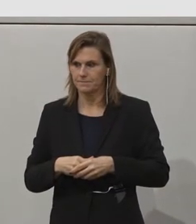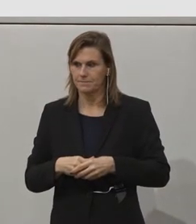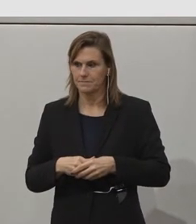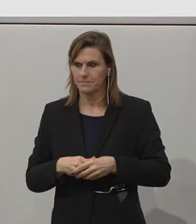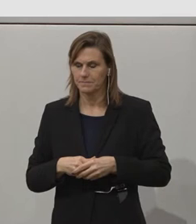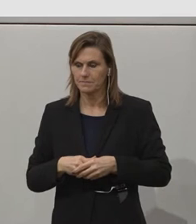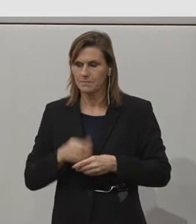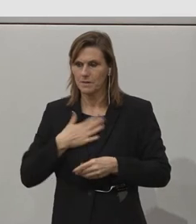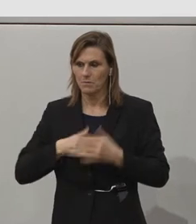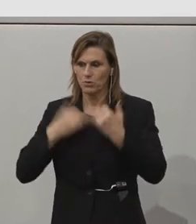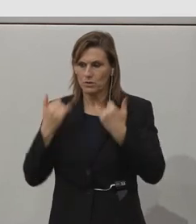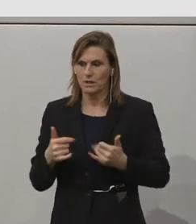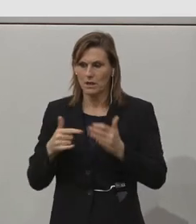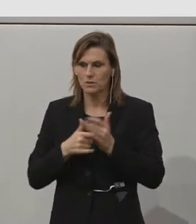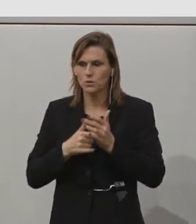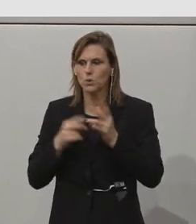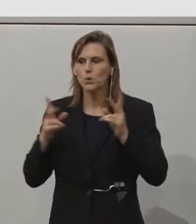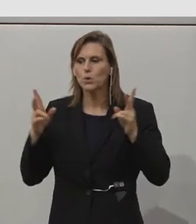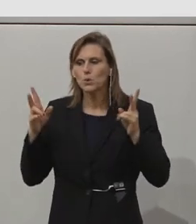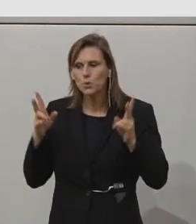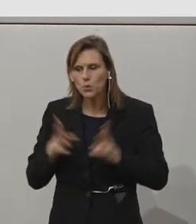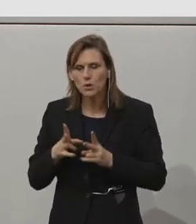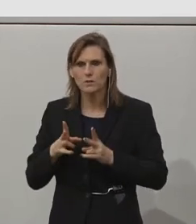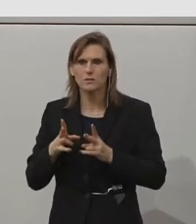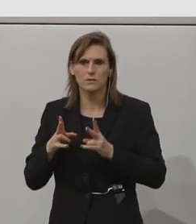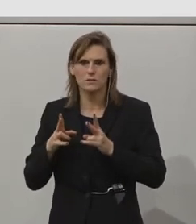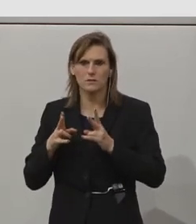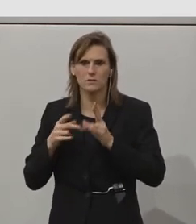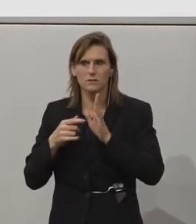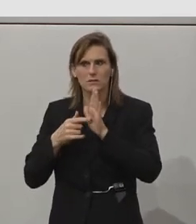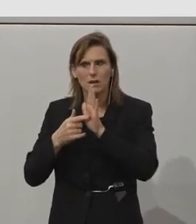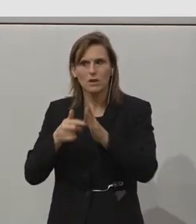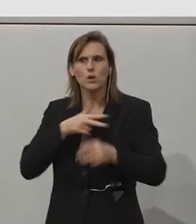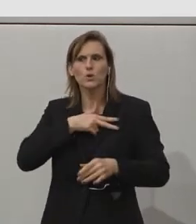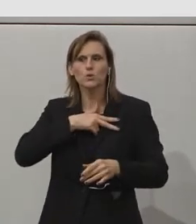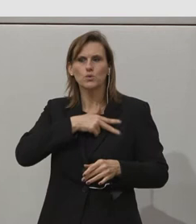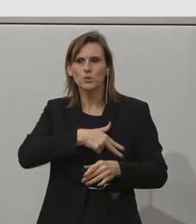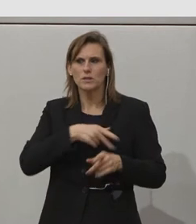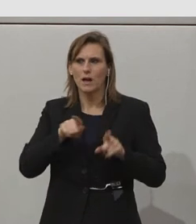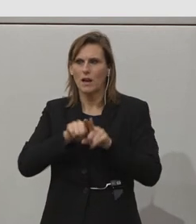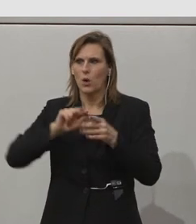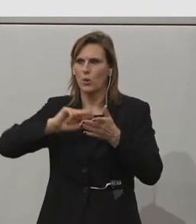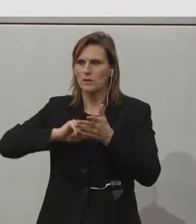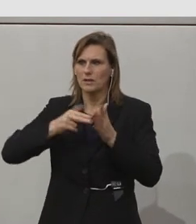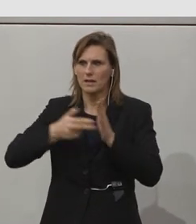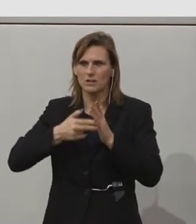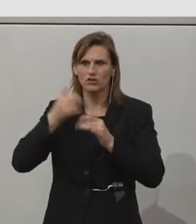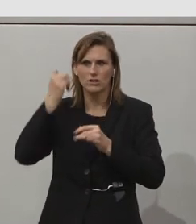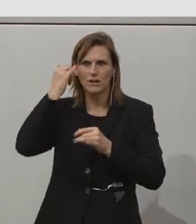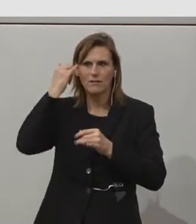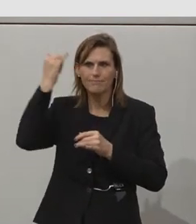Ich möchte jetzt noch ein bisschen auf die soziale und technische Innovation von dem Projekt